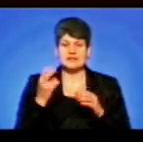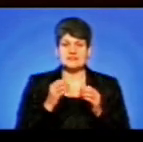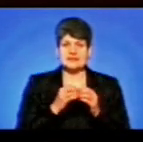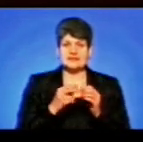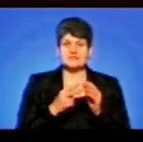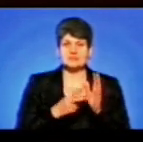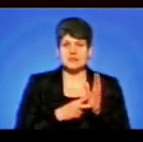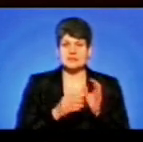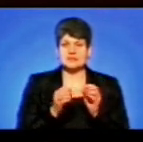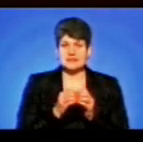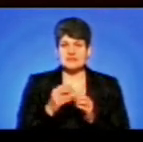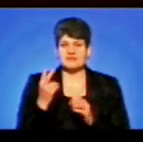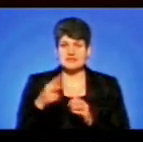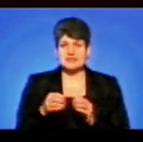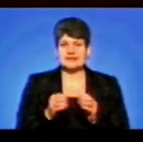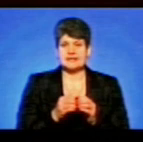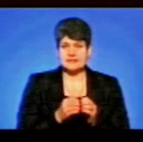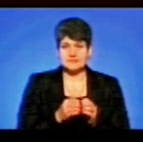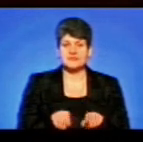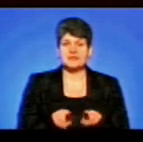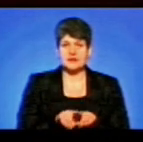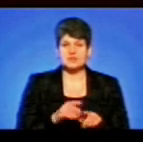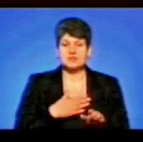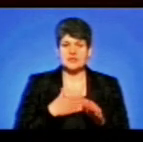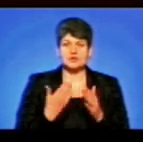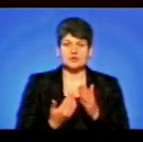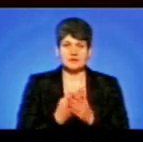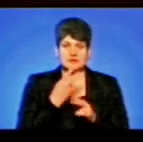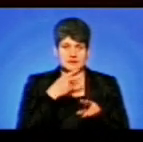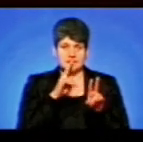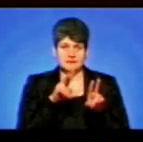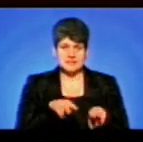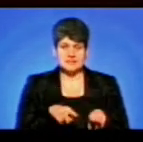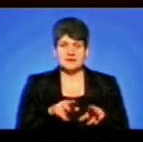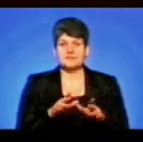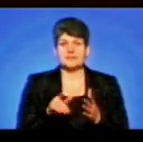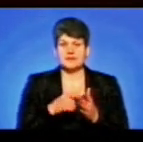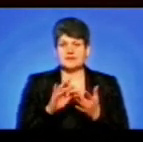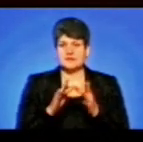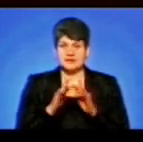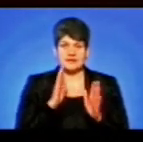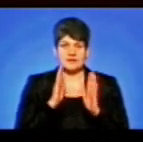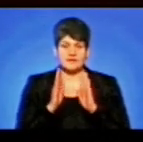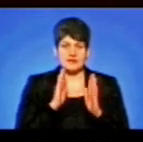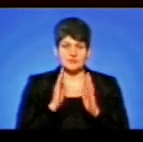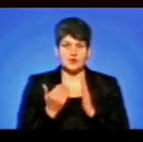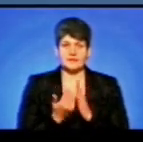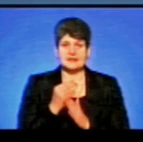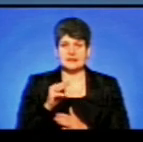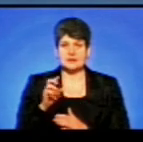17.10 та 20.10. Також наші новини переглядайте на сторінці фейсбуку «Новини ТТБ обласне радіо».